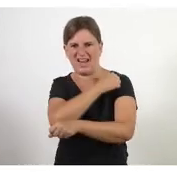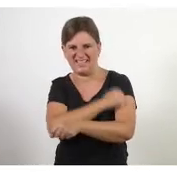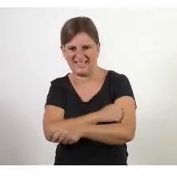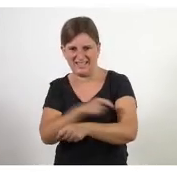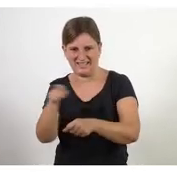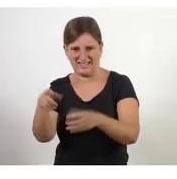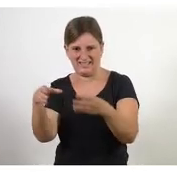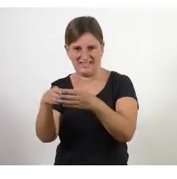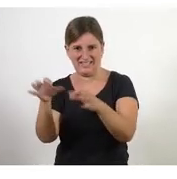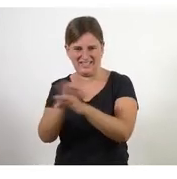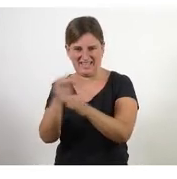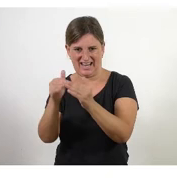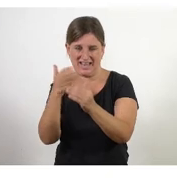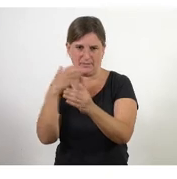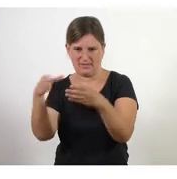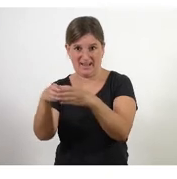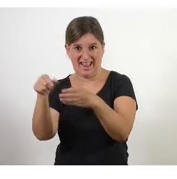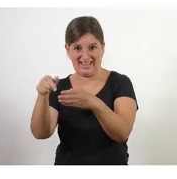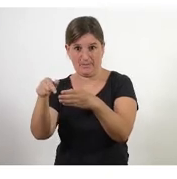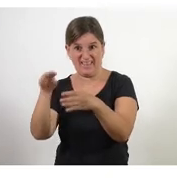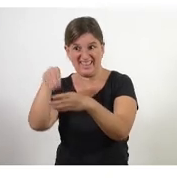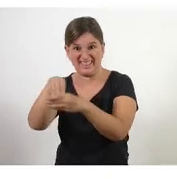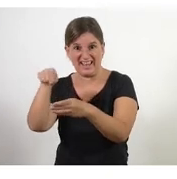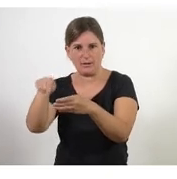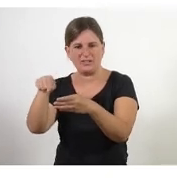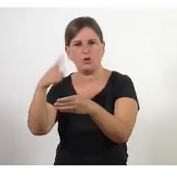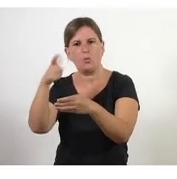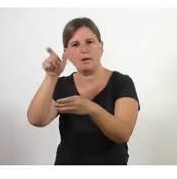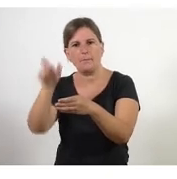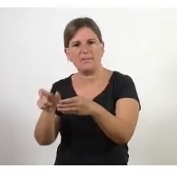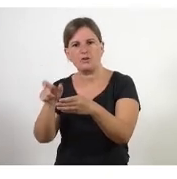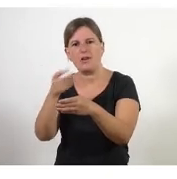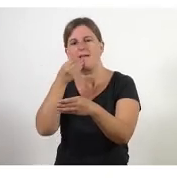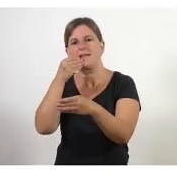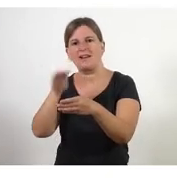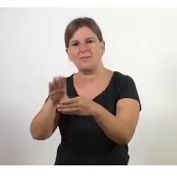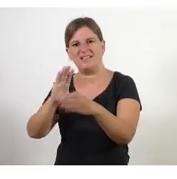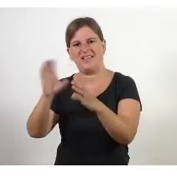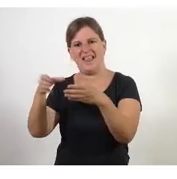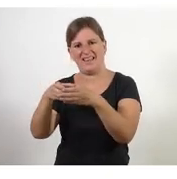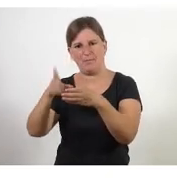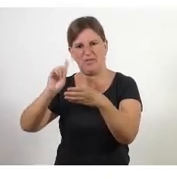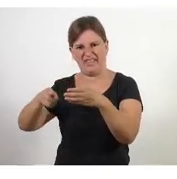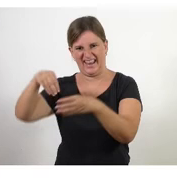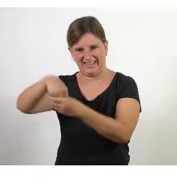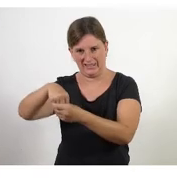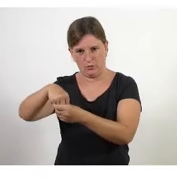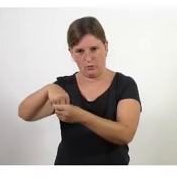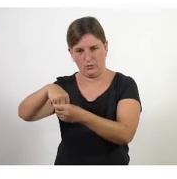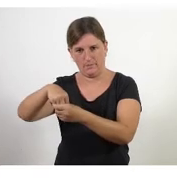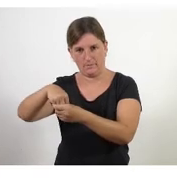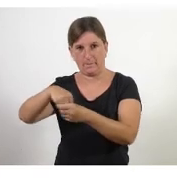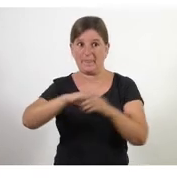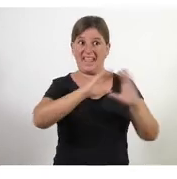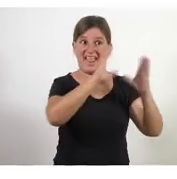aquest equip d'intervenció té una persona que representa l'equip a l'equip directiu i l